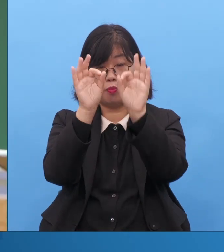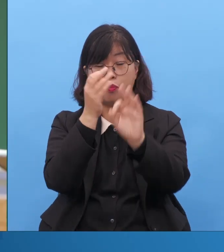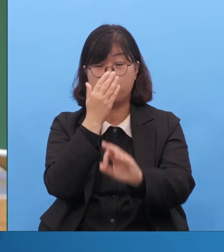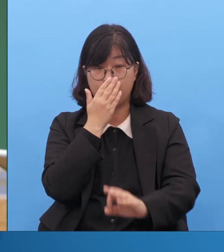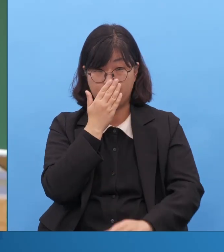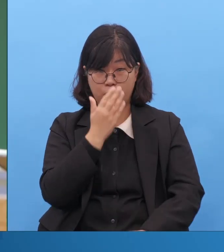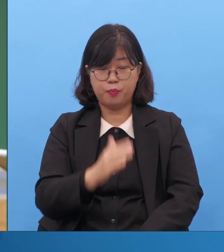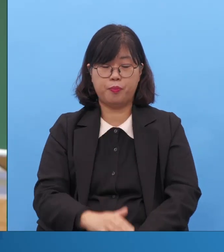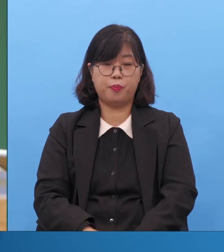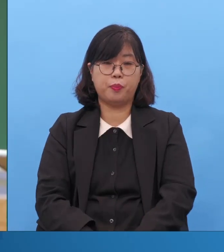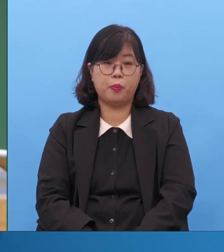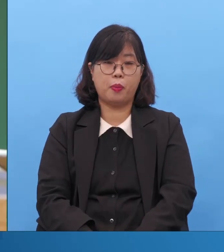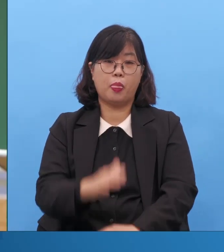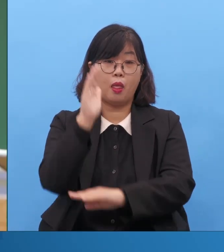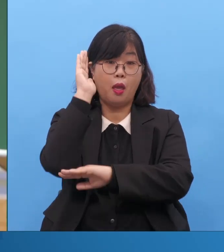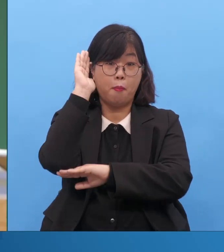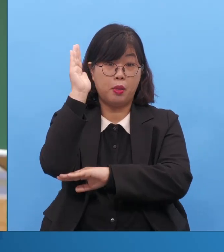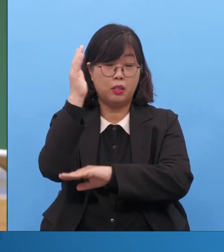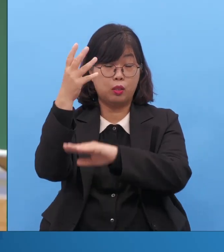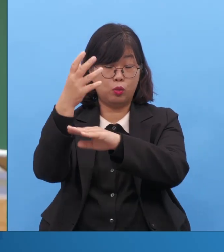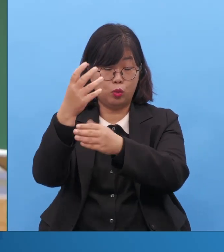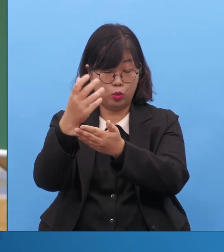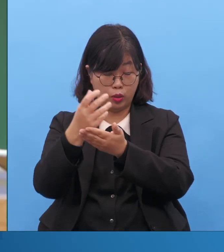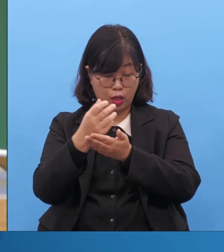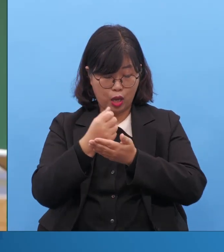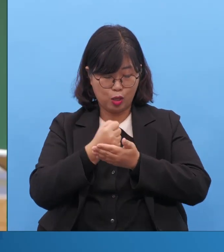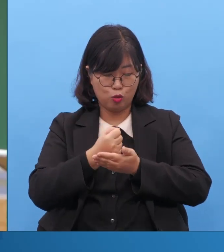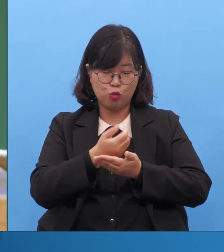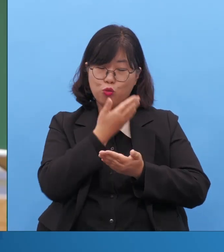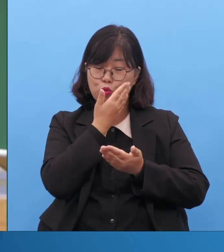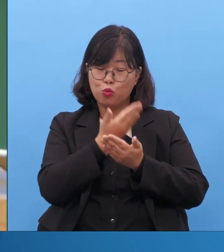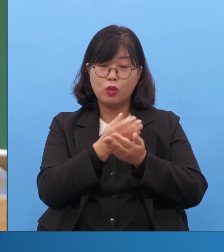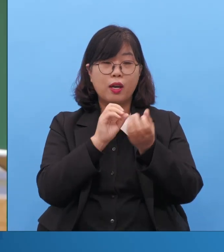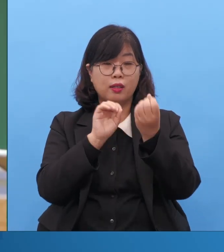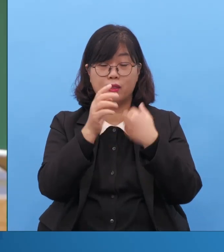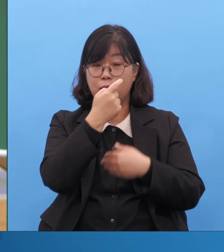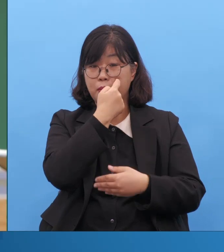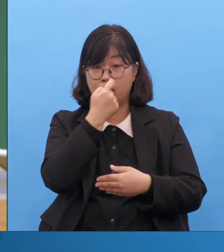메시지를 통해 중요한 응답을 확인하시는 시간 되시기를 바랍니다